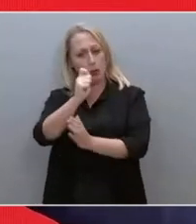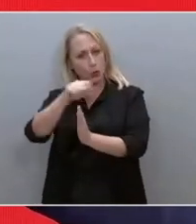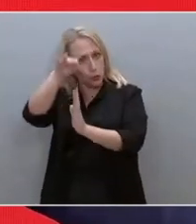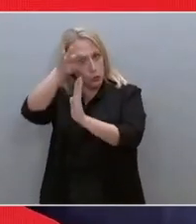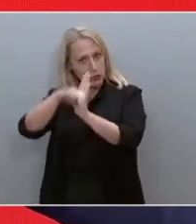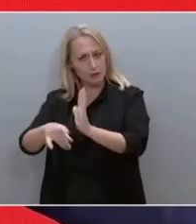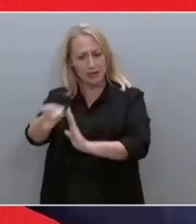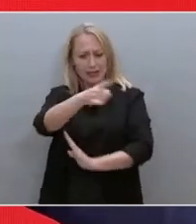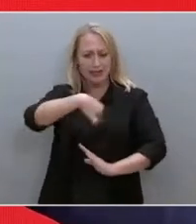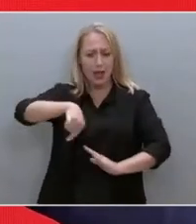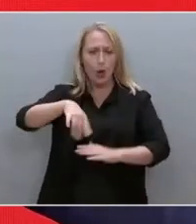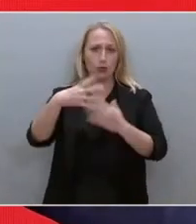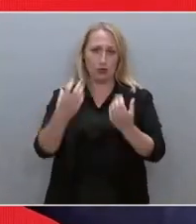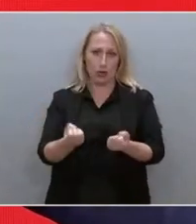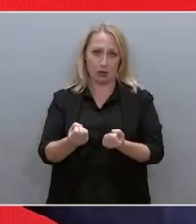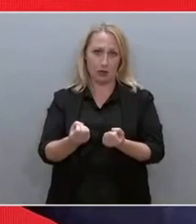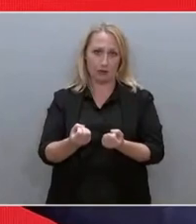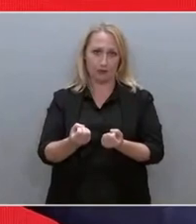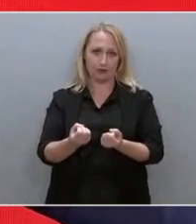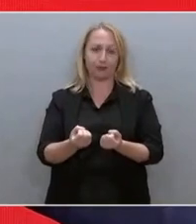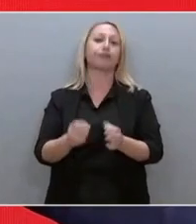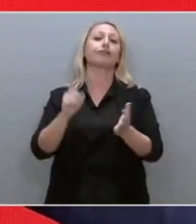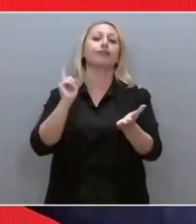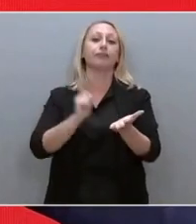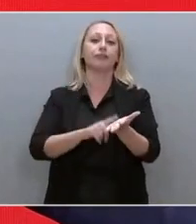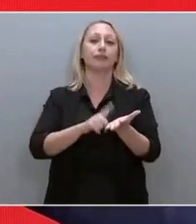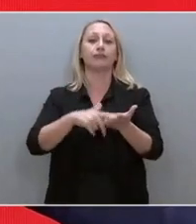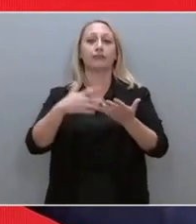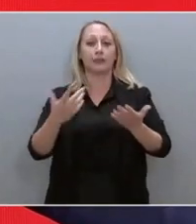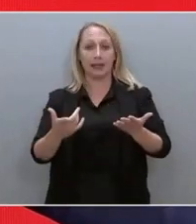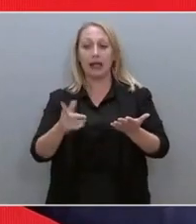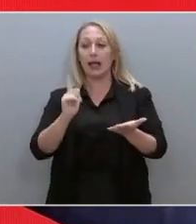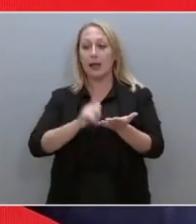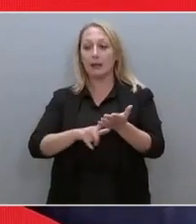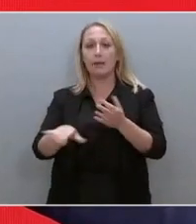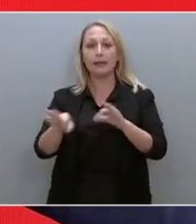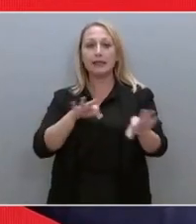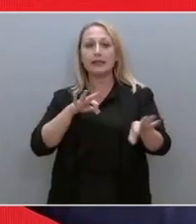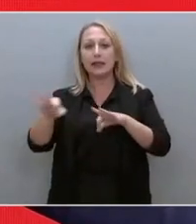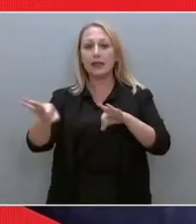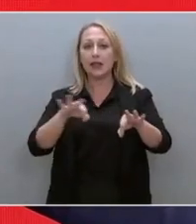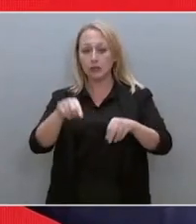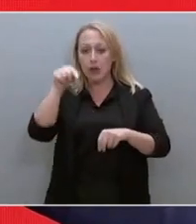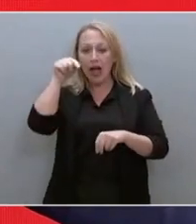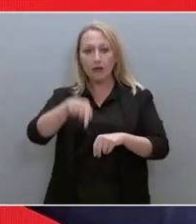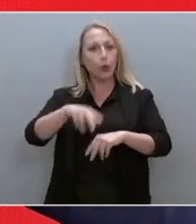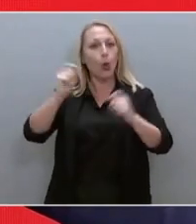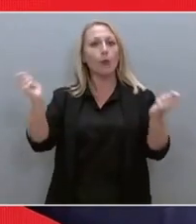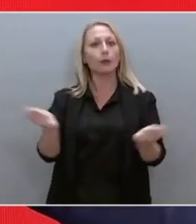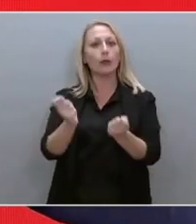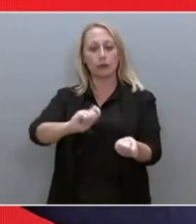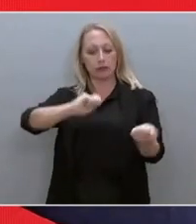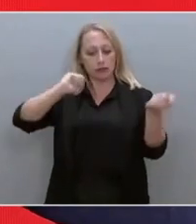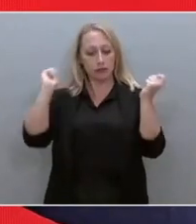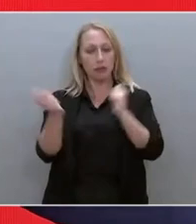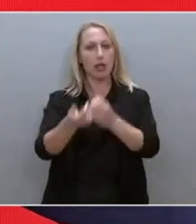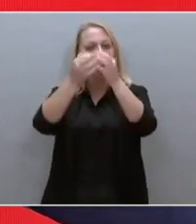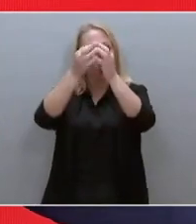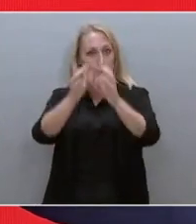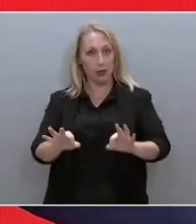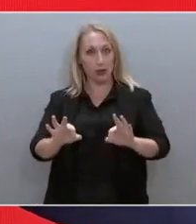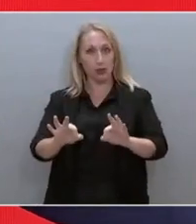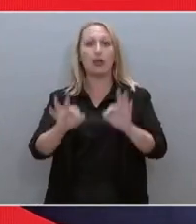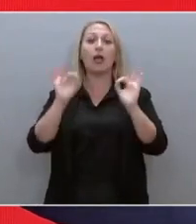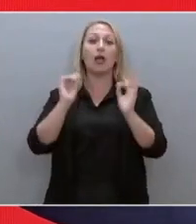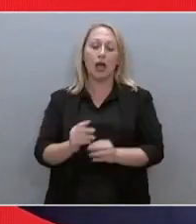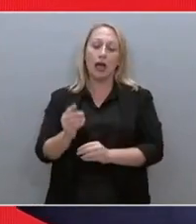όλους μας. Και οφείλουμε να έχουμε σχέδιο για το πώς μπορούν να αντιμετωπιστούν. Σε κάθε περίπτωση οφείλουμε να